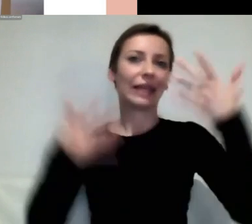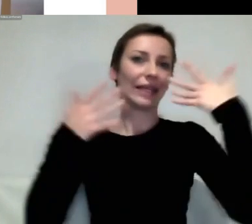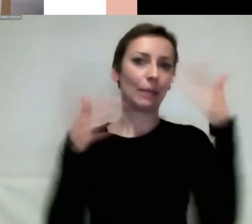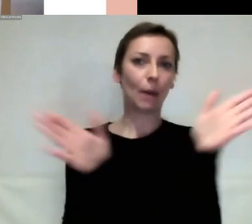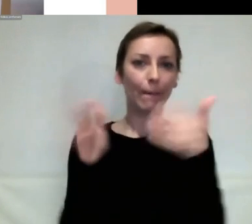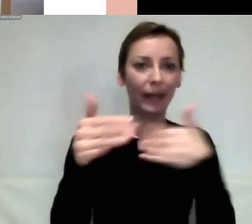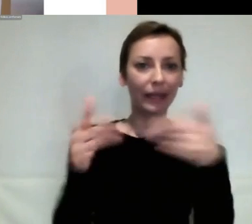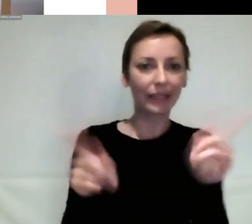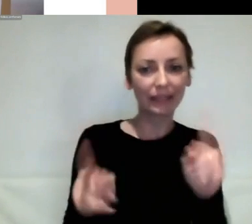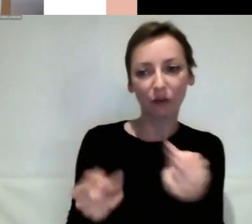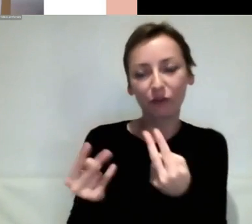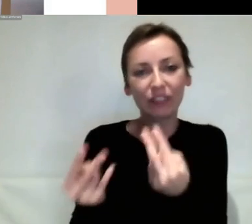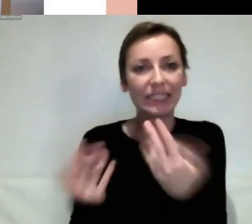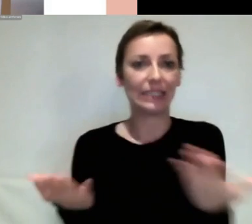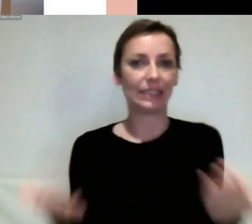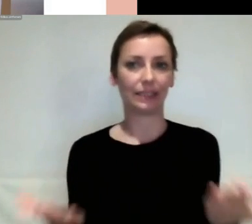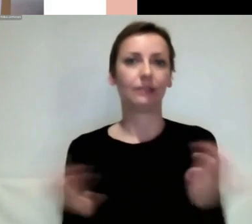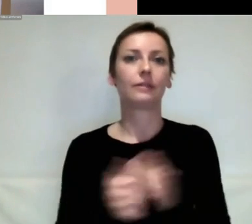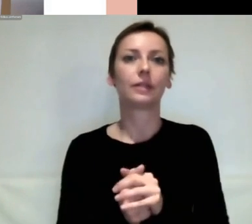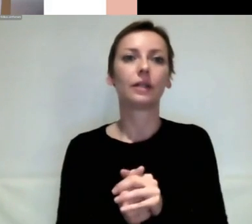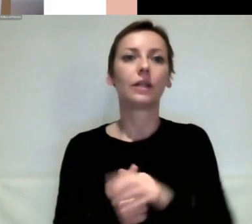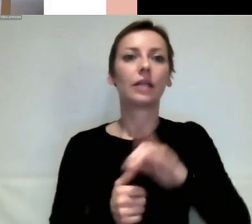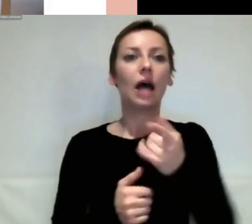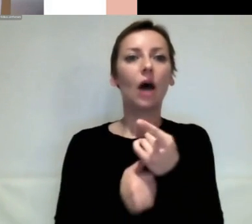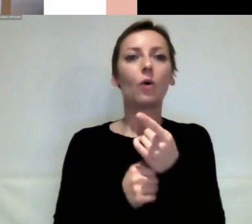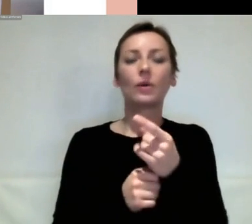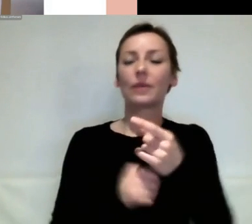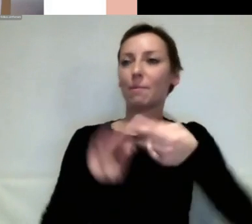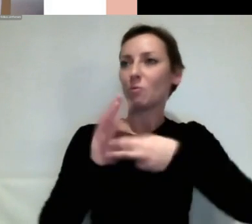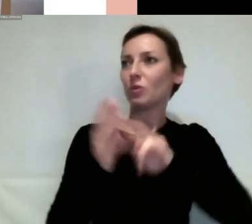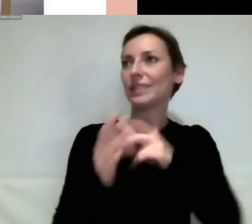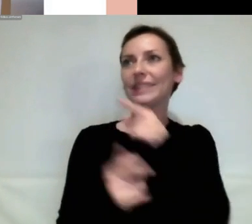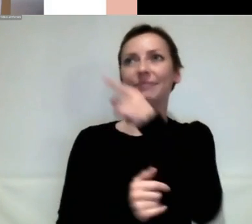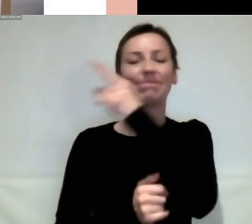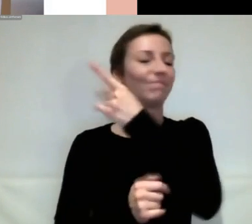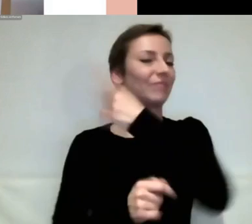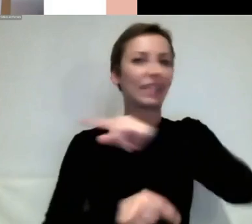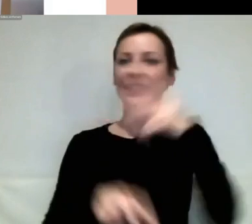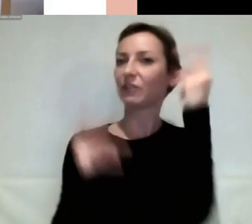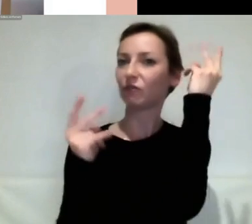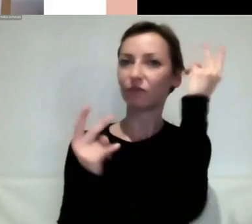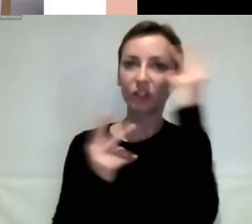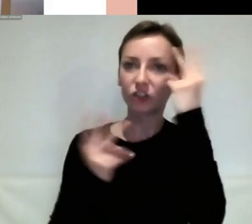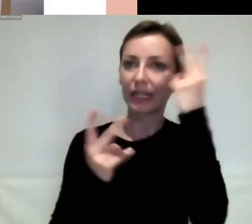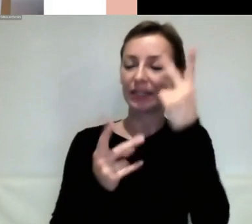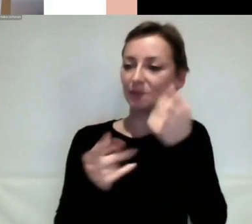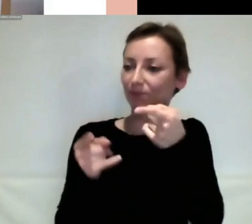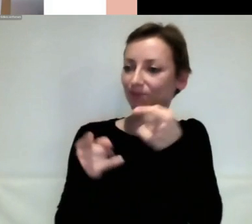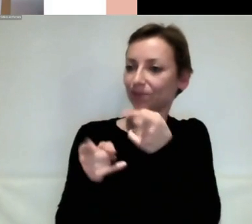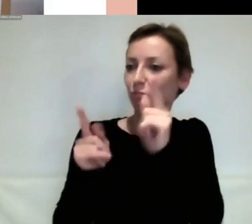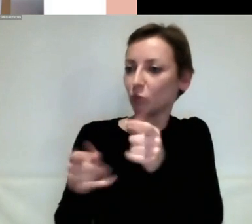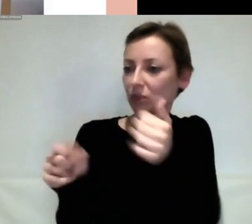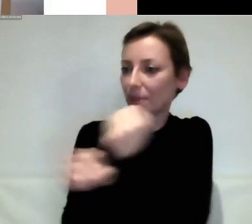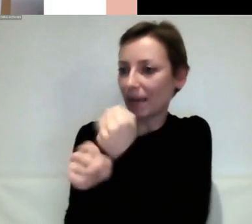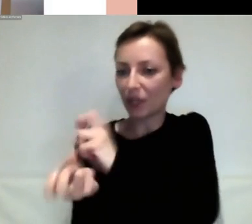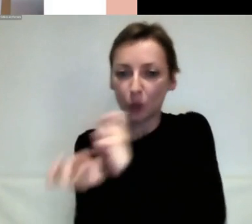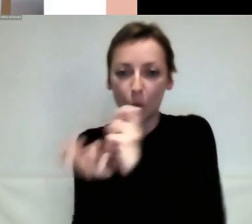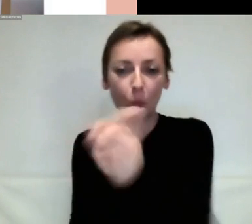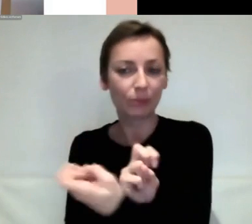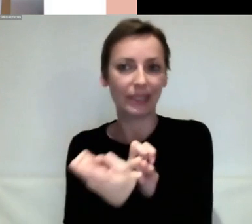Professor Edenhofer. Die Politik hat es nicht verstanden, das Notwendige möglich zu machen. Und das Dokument ist